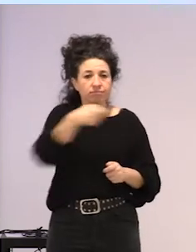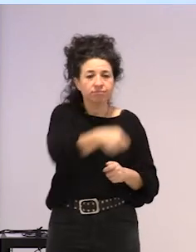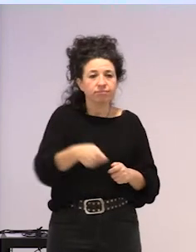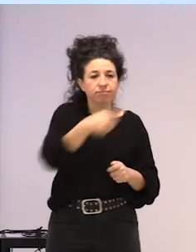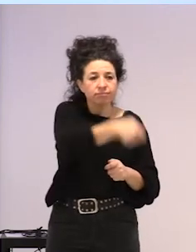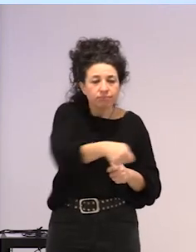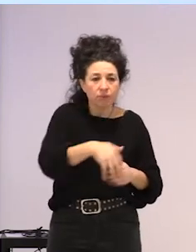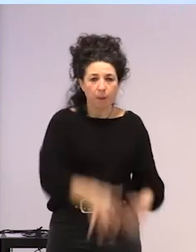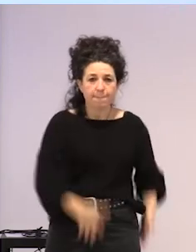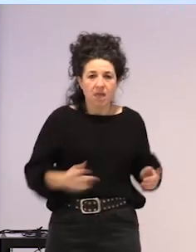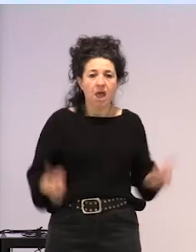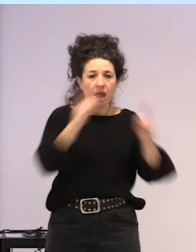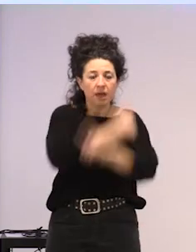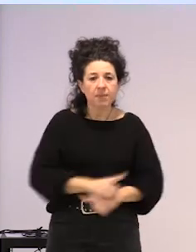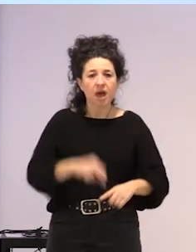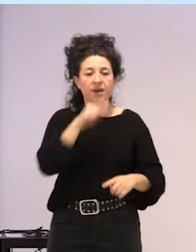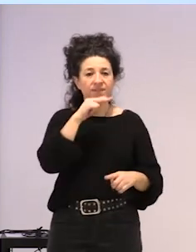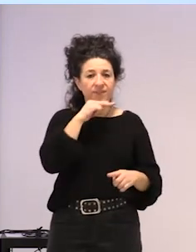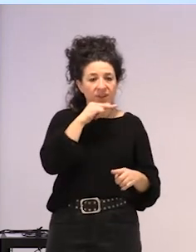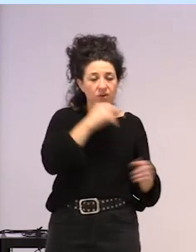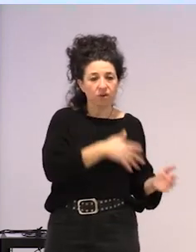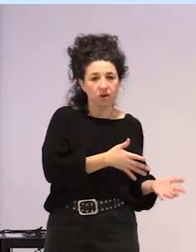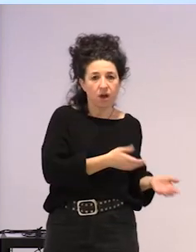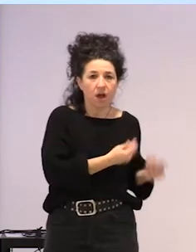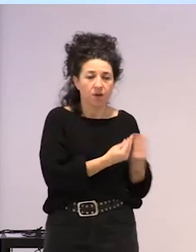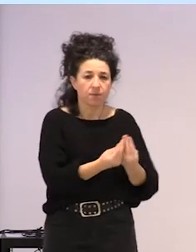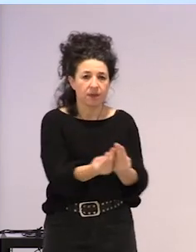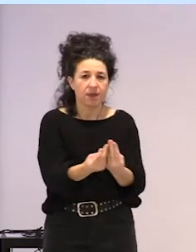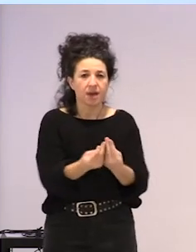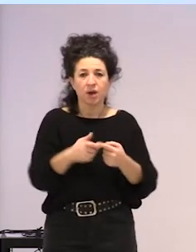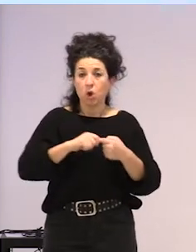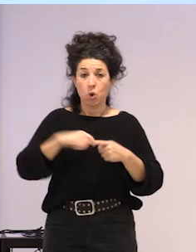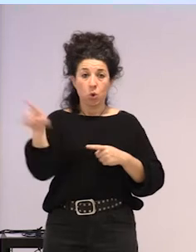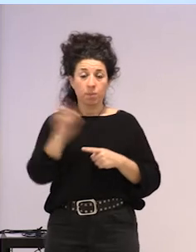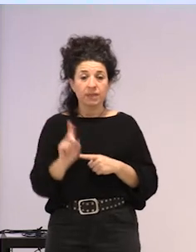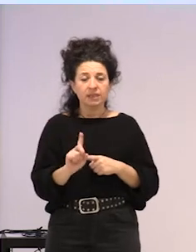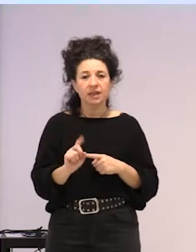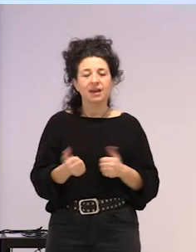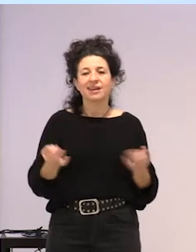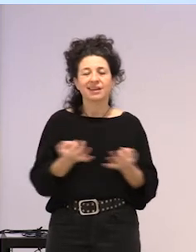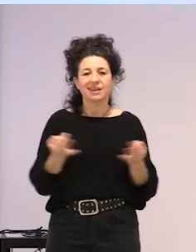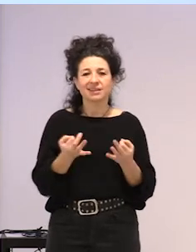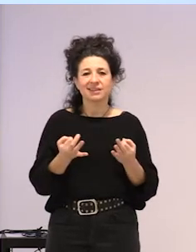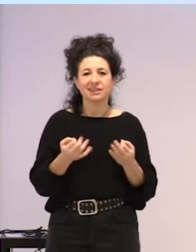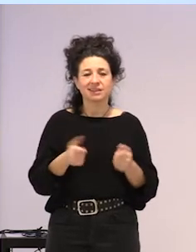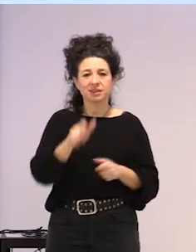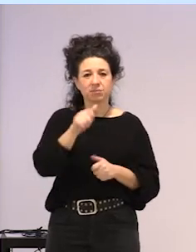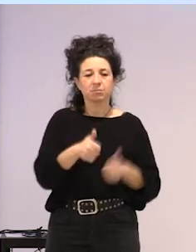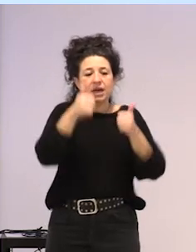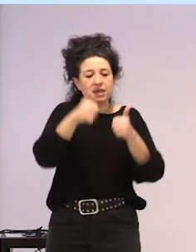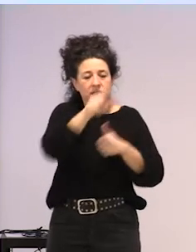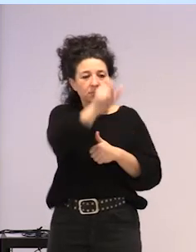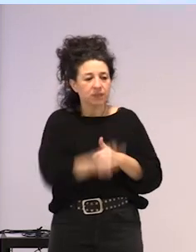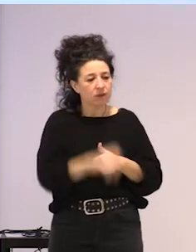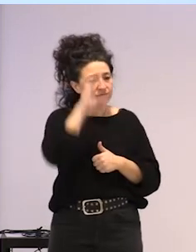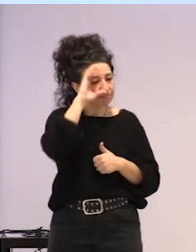laguntzea, ez? olako ekintzak. Eta imaterialagoan izango litzateke gehiago pertsona horri entzutea,